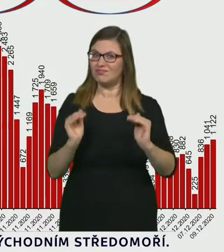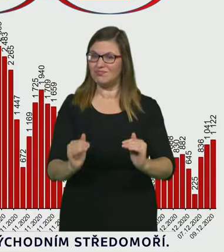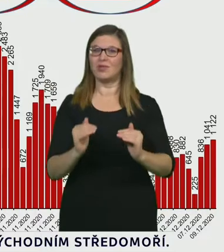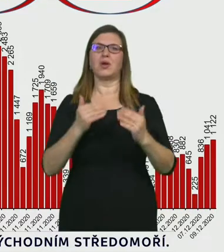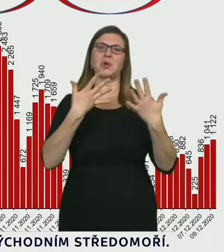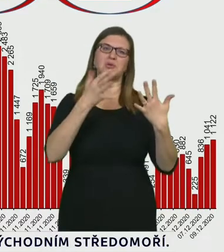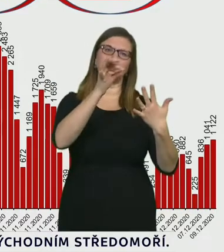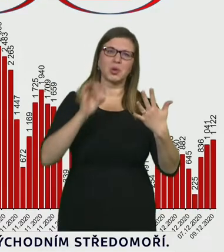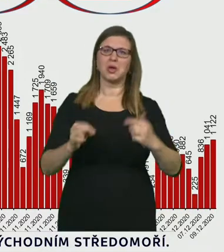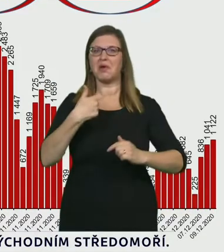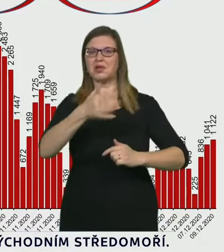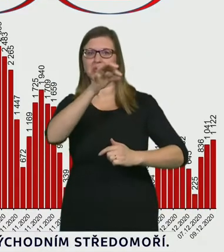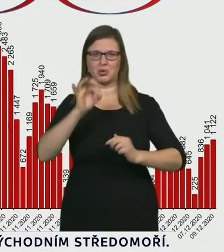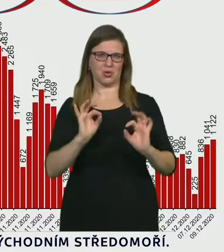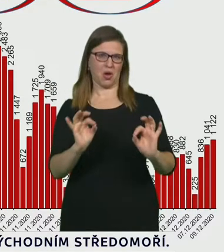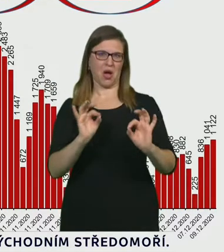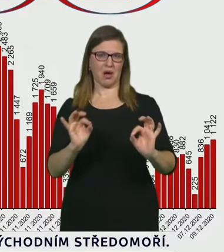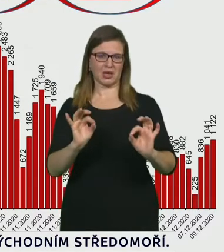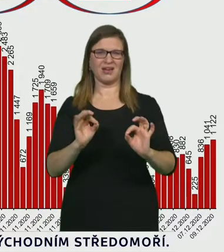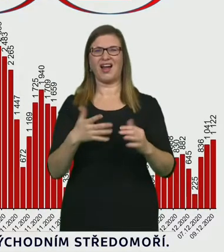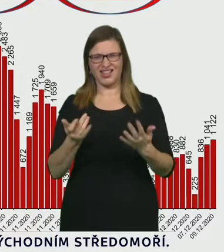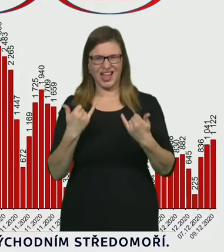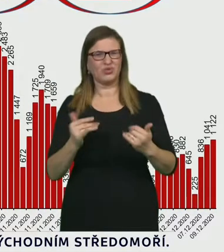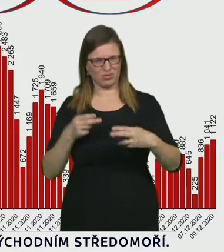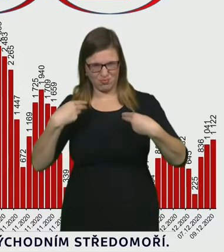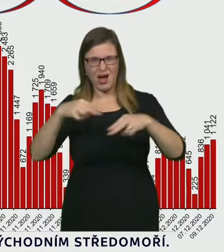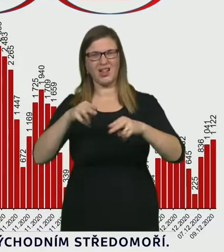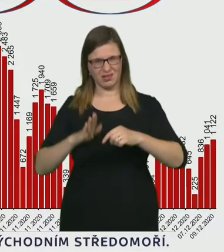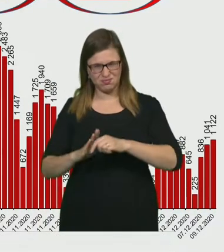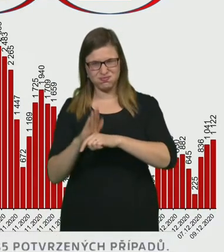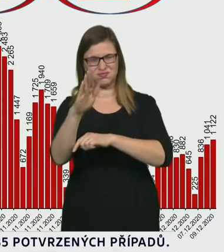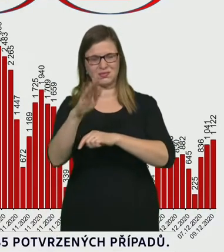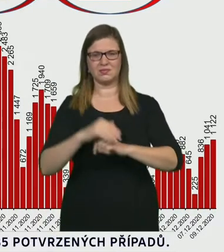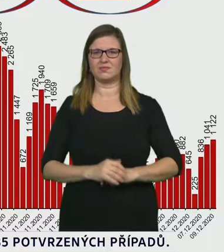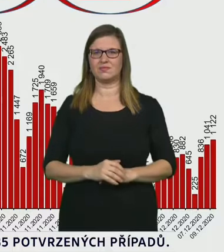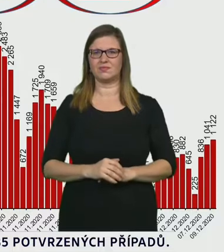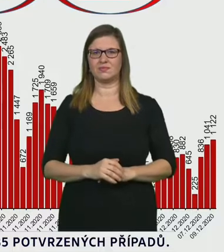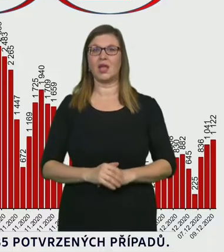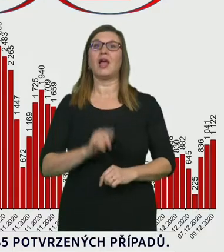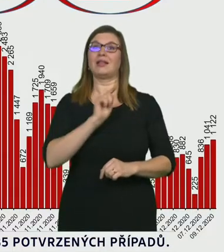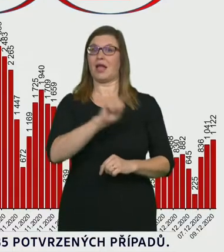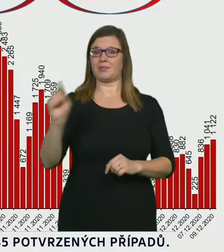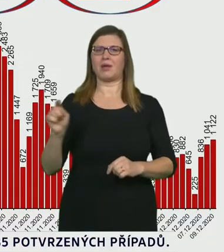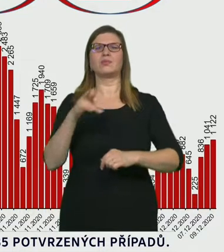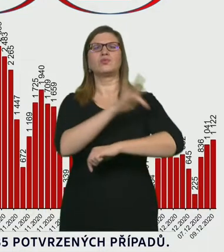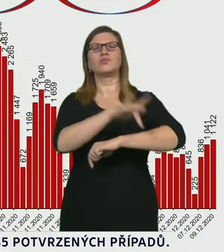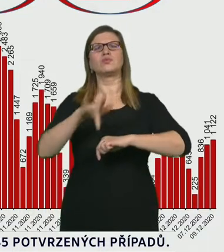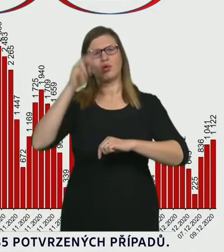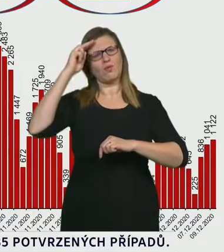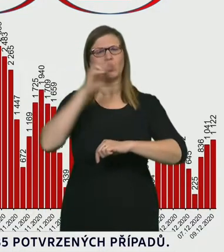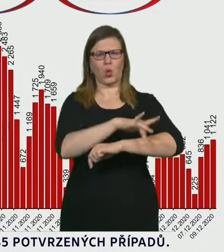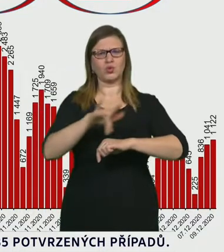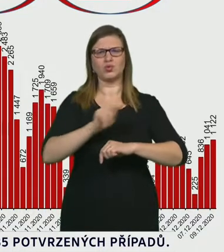nákaz v sociálních zařízeních. To je jednoznačně pozitivní výsledek toho antigenního testování a zavádění režimových